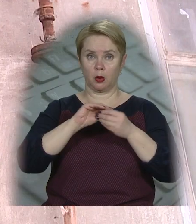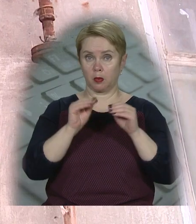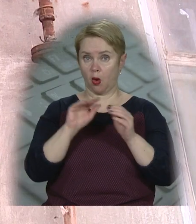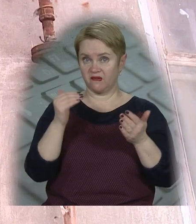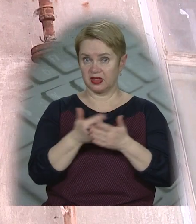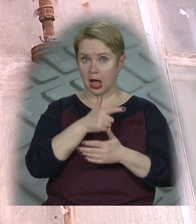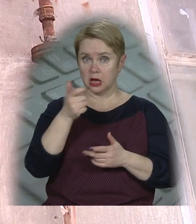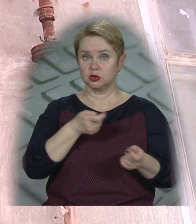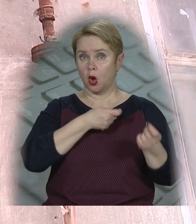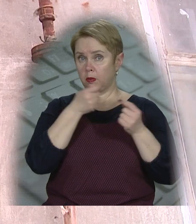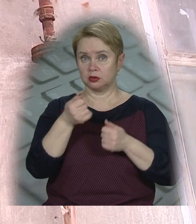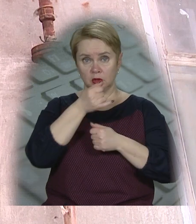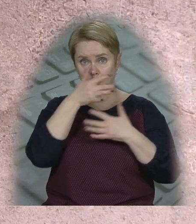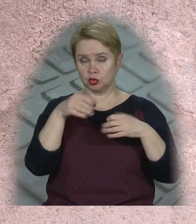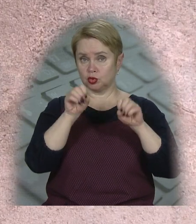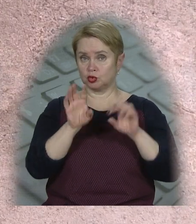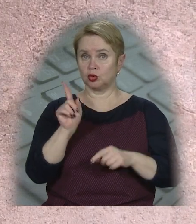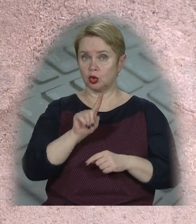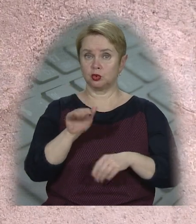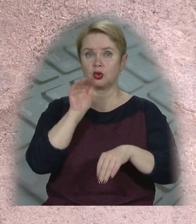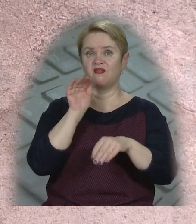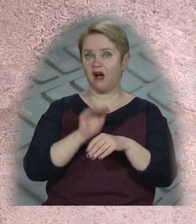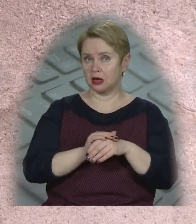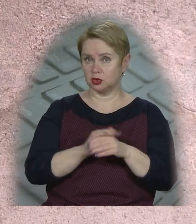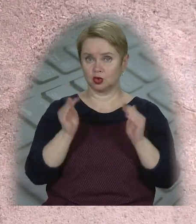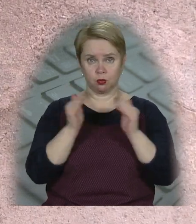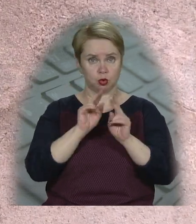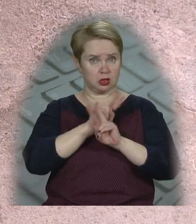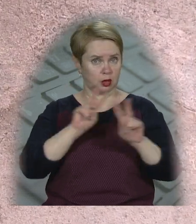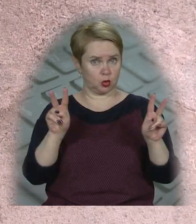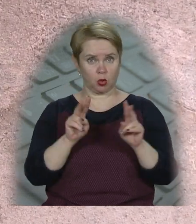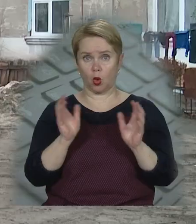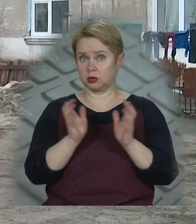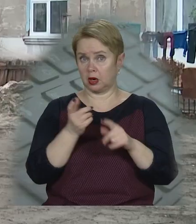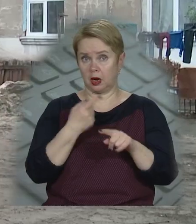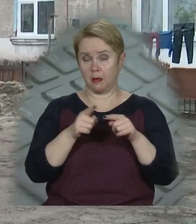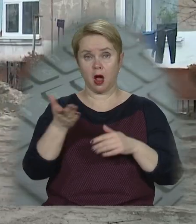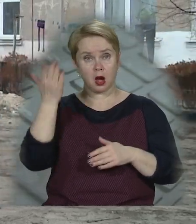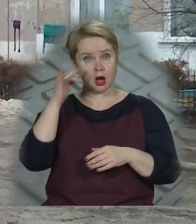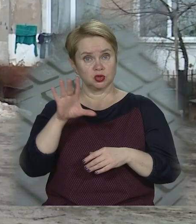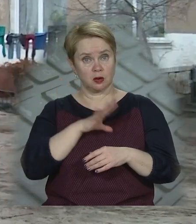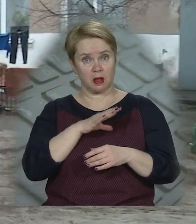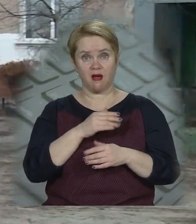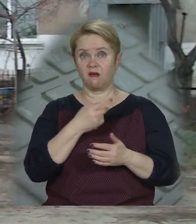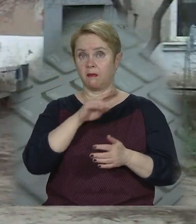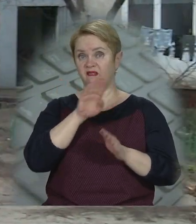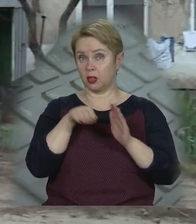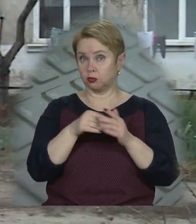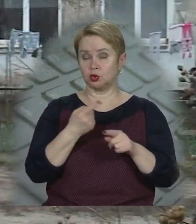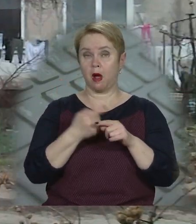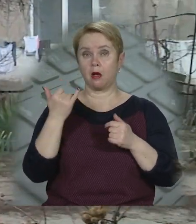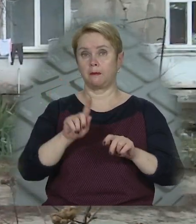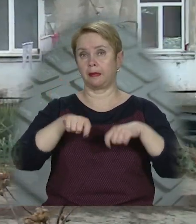Проблему відновлення газопостачання не можуть вирішити, тому що фактично будинок ніхто не утримує. Раніше він був відомчим.